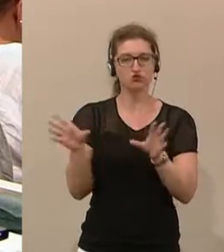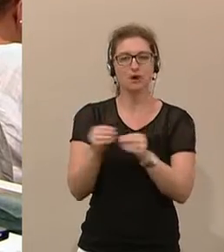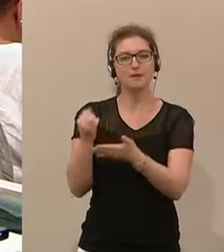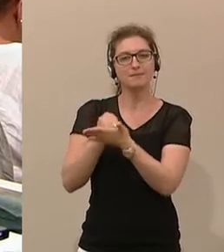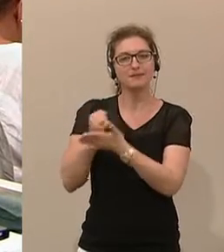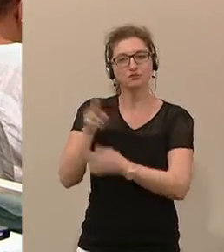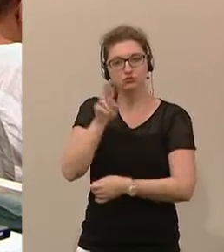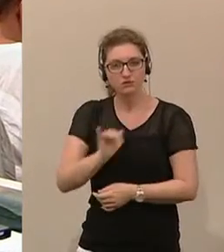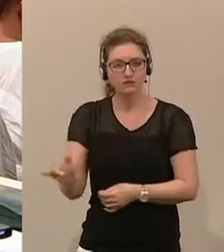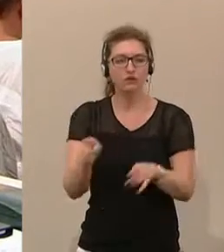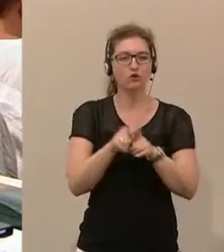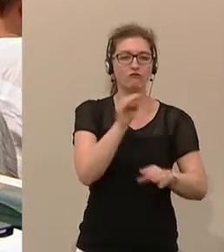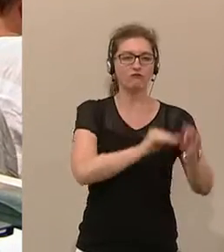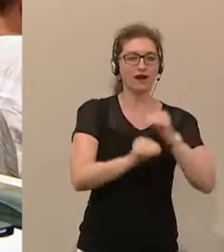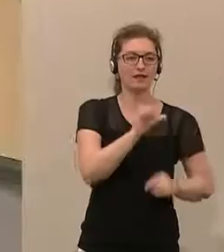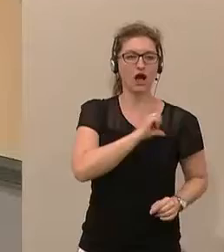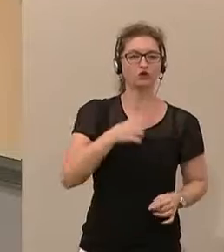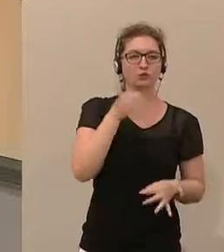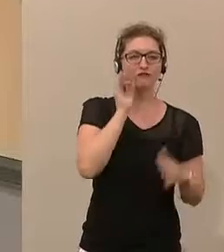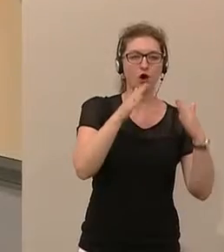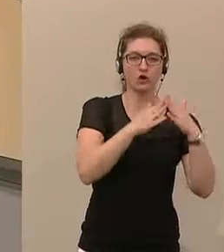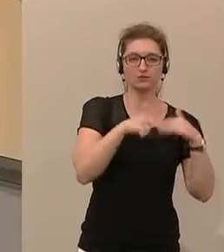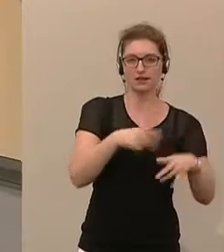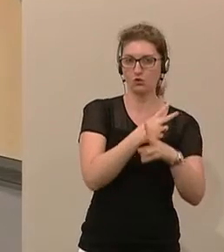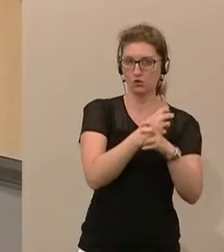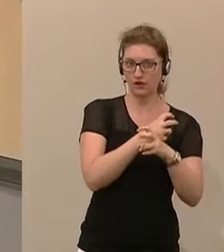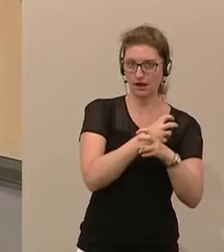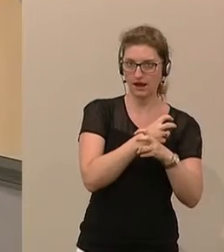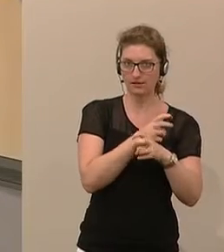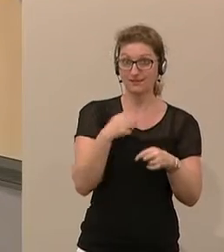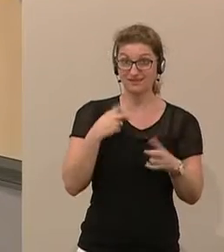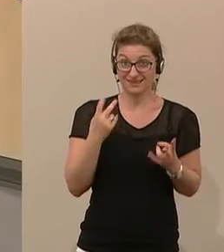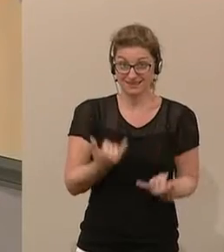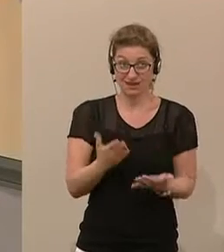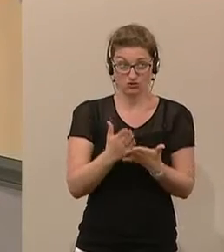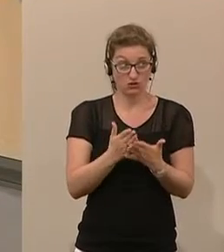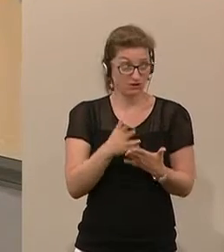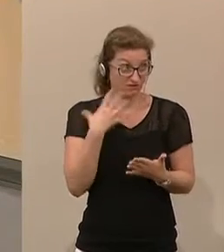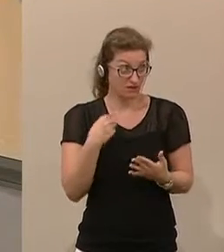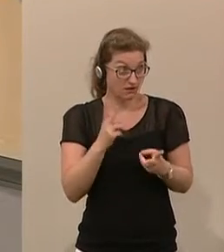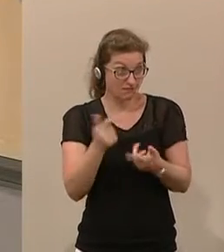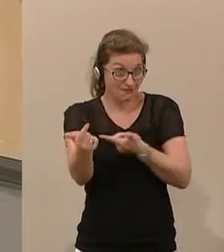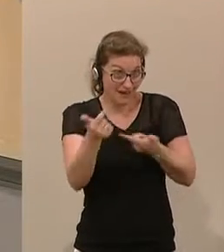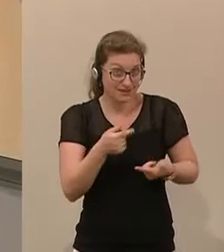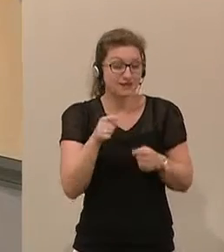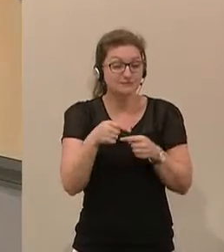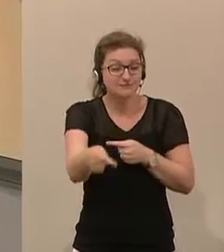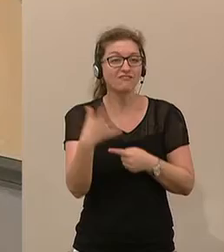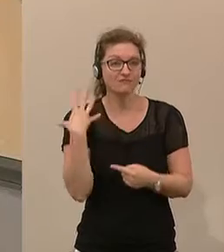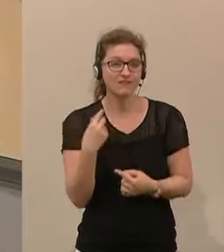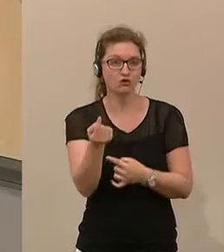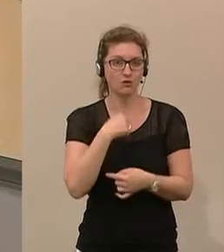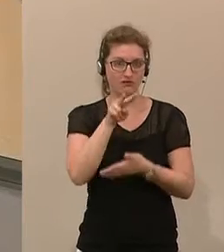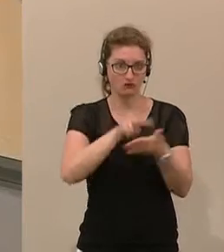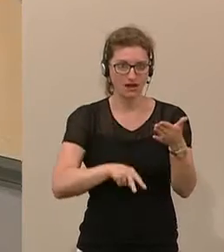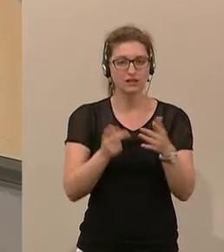-Universität und mit dem Verein Autonome Frauenhäuser in Österreich. Ich darf schon jetzt wieder einladen, sie findet wieder statt, mit